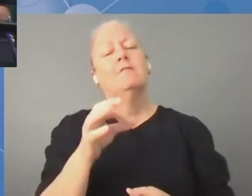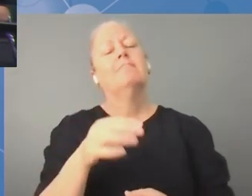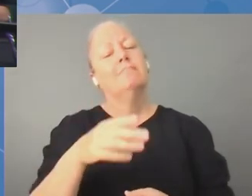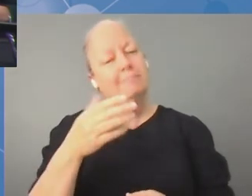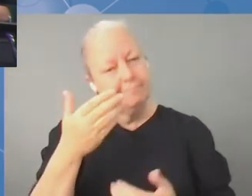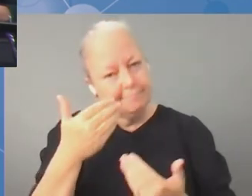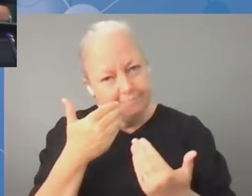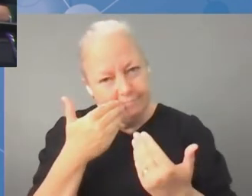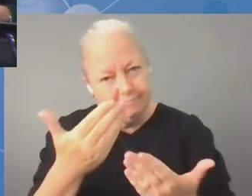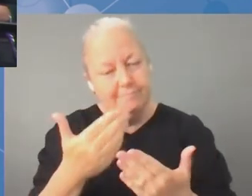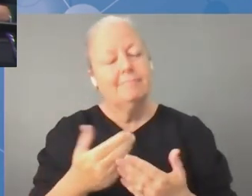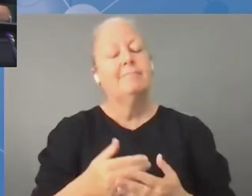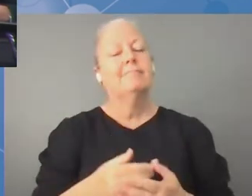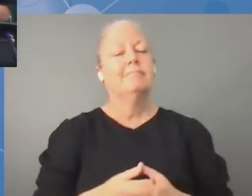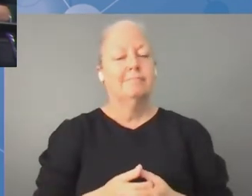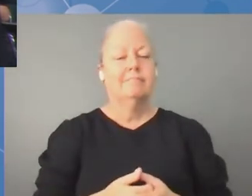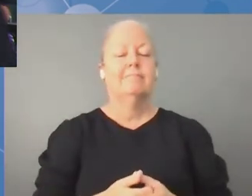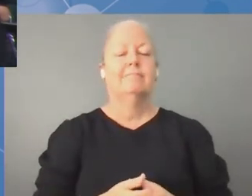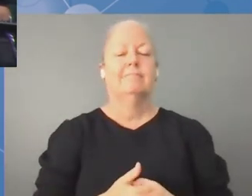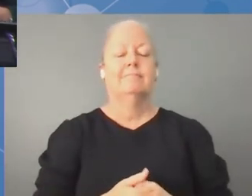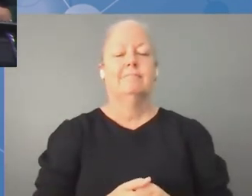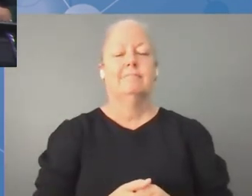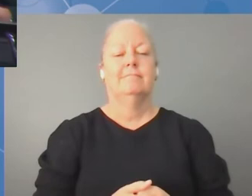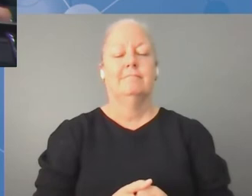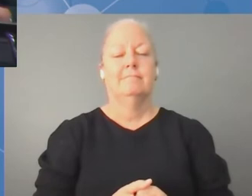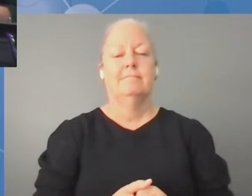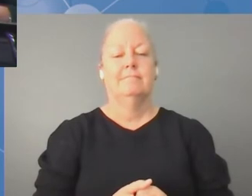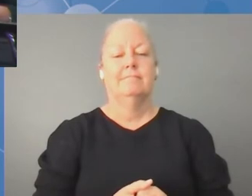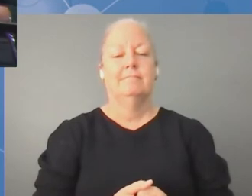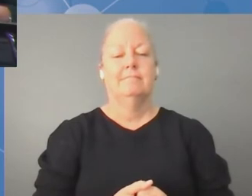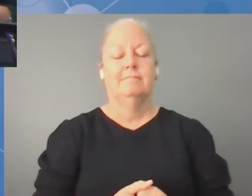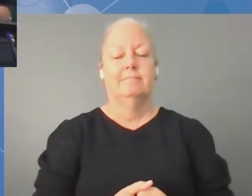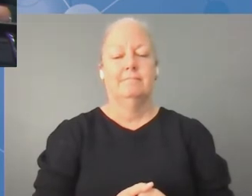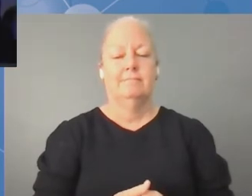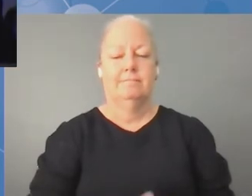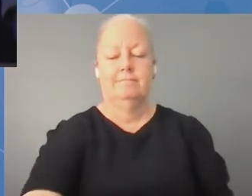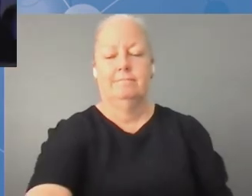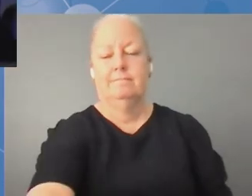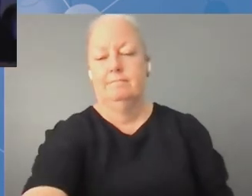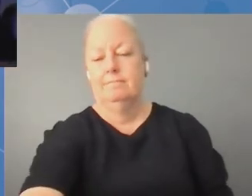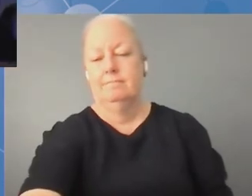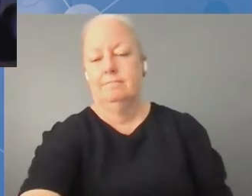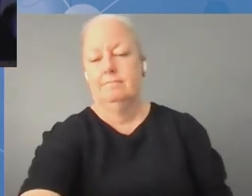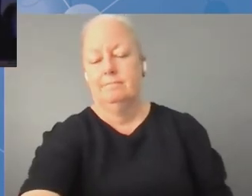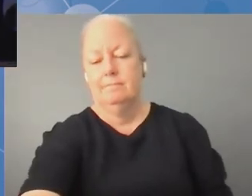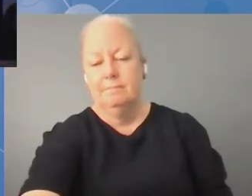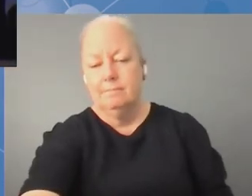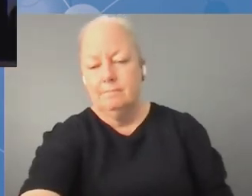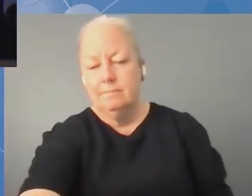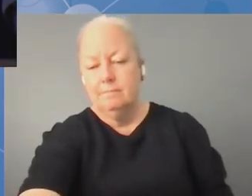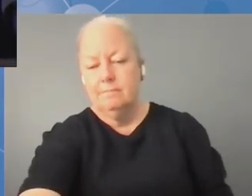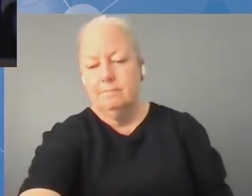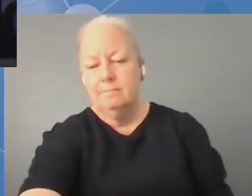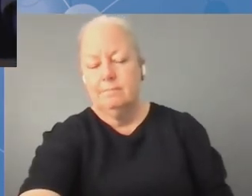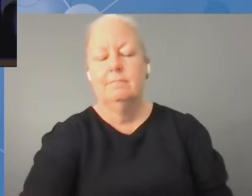Wypowiedź po francusku. Dzień nazywam się Osi, jestem z Beninu. Chciałbym serdecznie